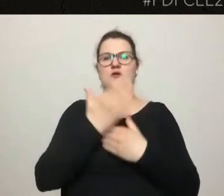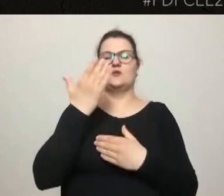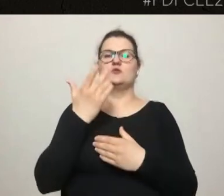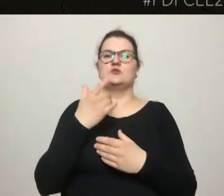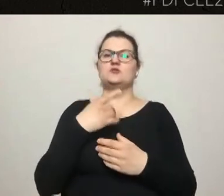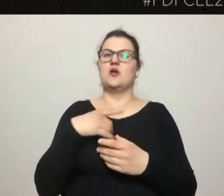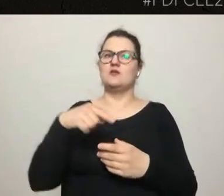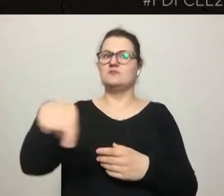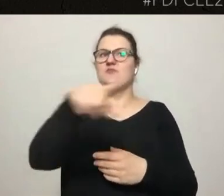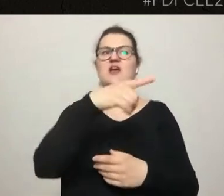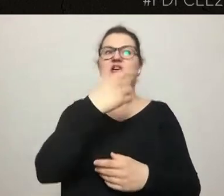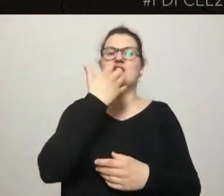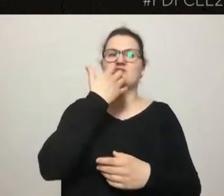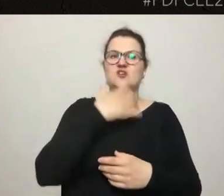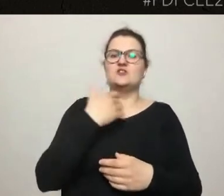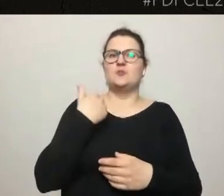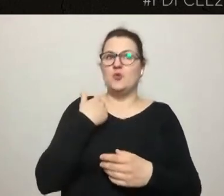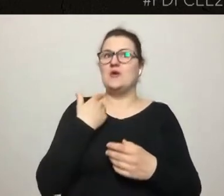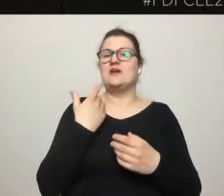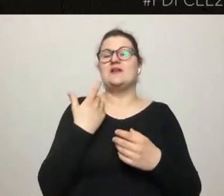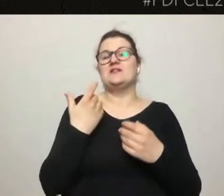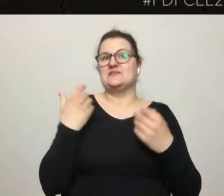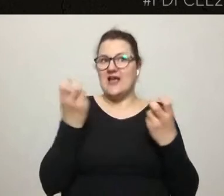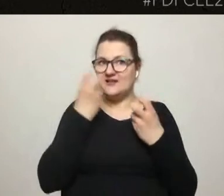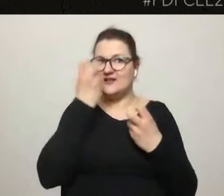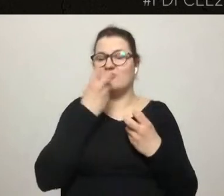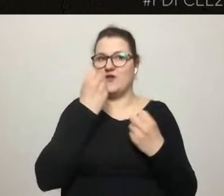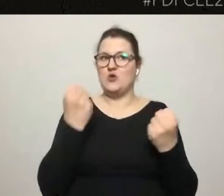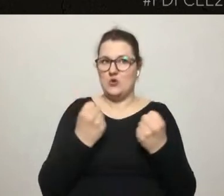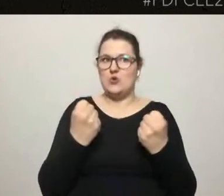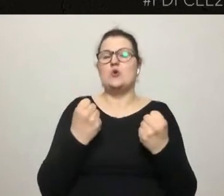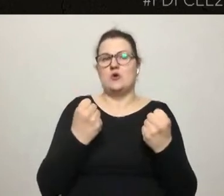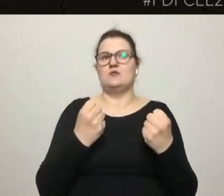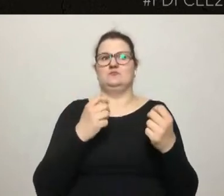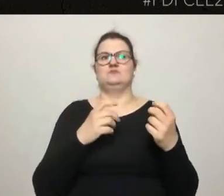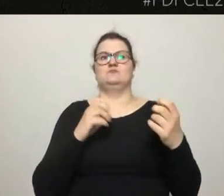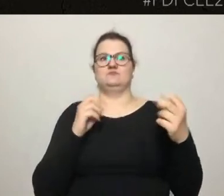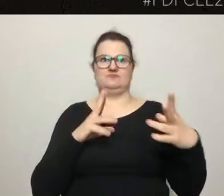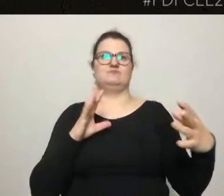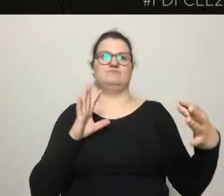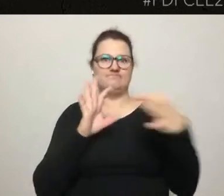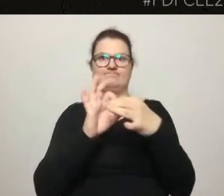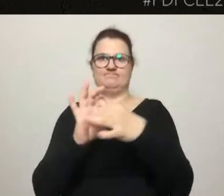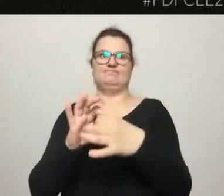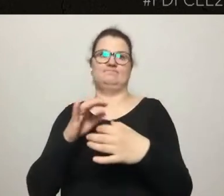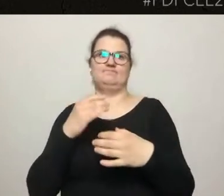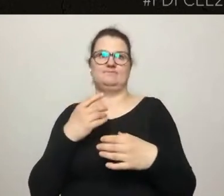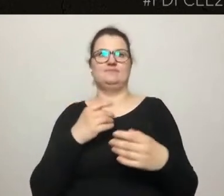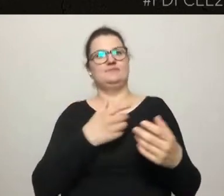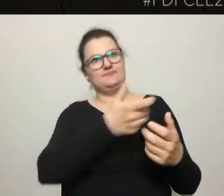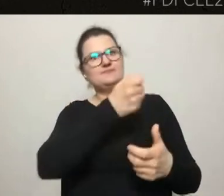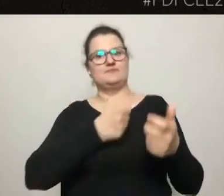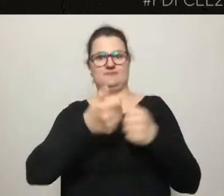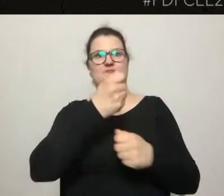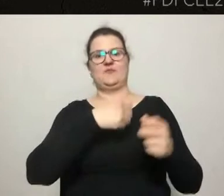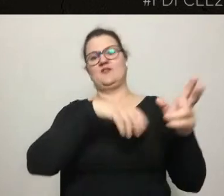zainteresowane. Czyli okazuje się, że ten kontakt offline'owy pomógł nam przede wszystkim też ściągnąć osoby, które wróciły, żeby sprawdzić, co